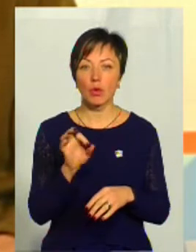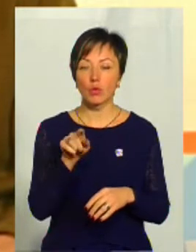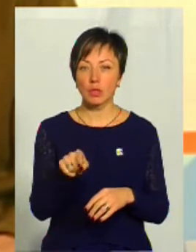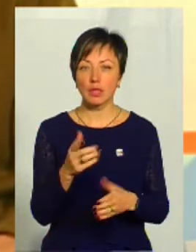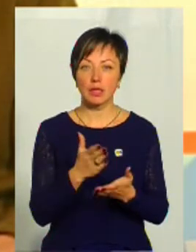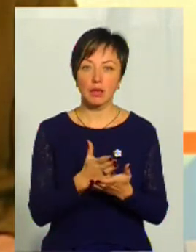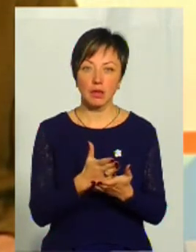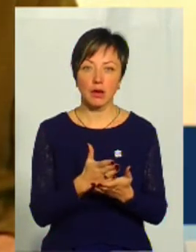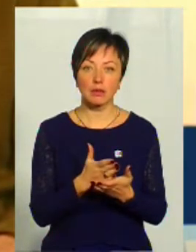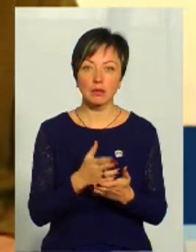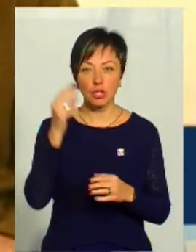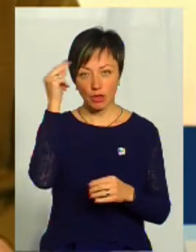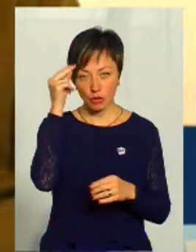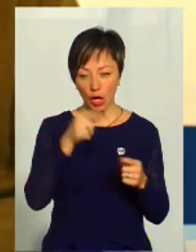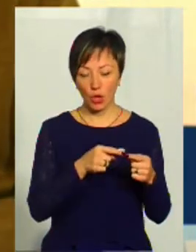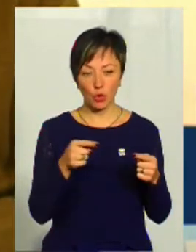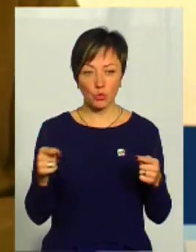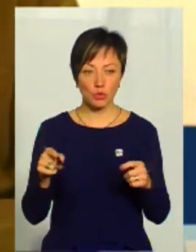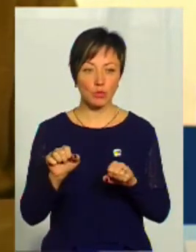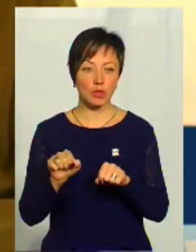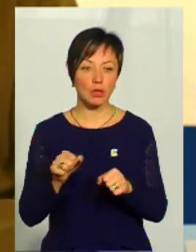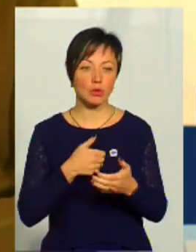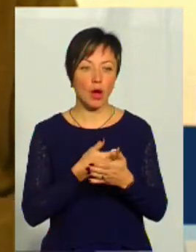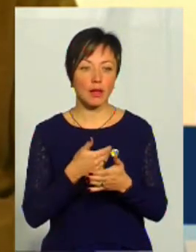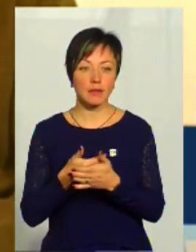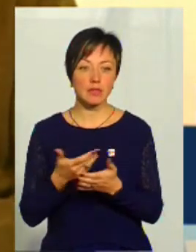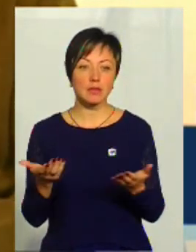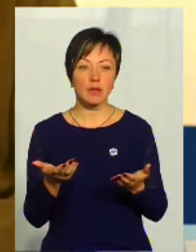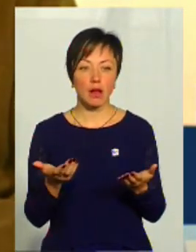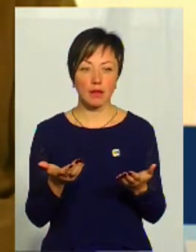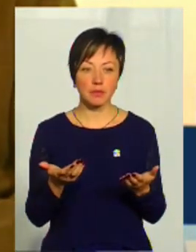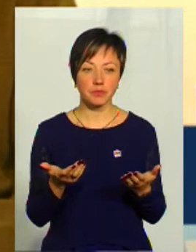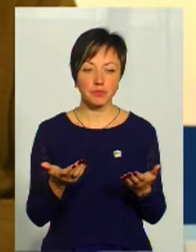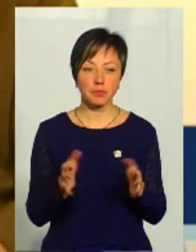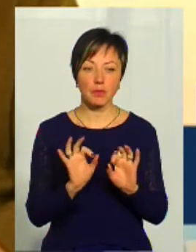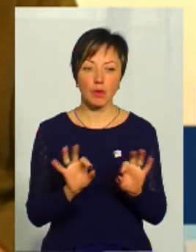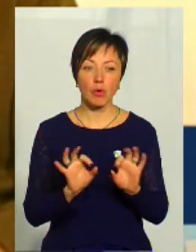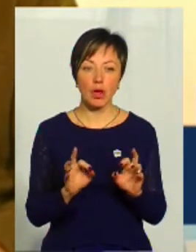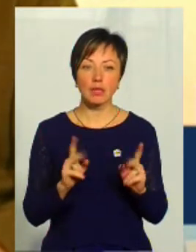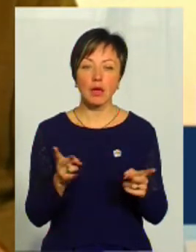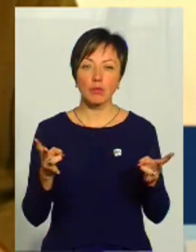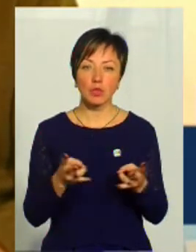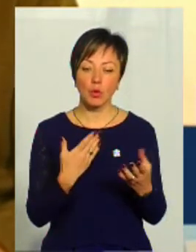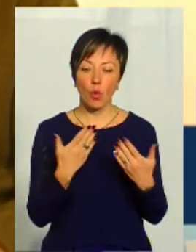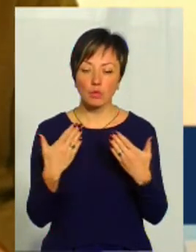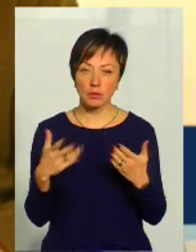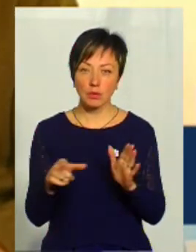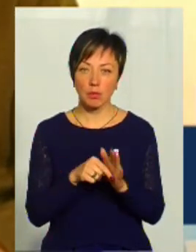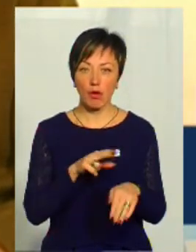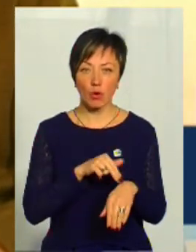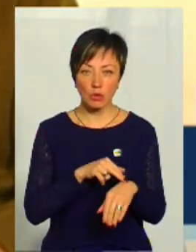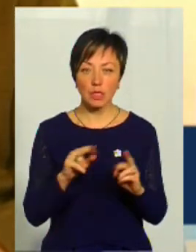тому що в них, по-перше, є ще цілий навчальний курс по захисту активістів, який пояснює, як потрібно комунікувати з